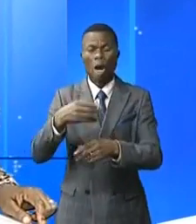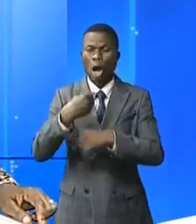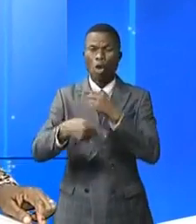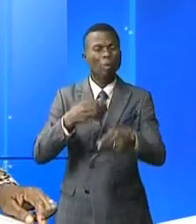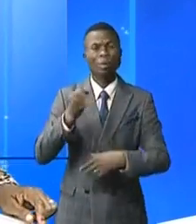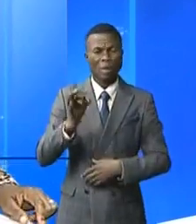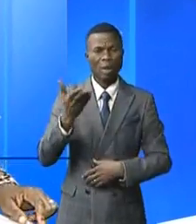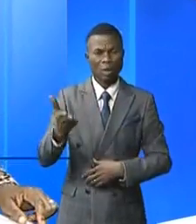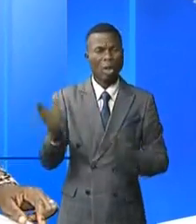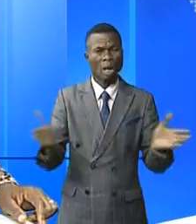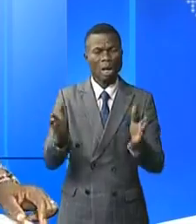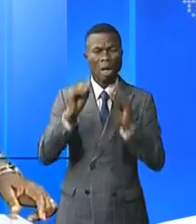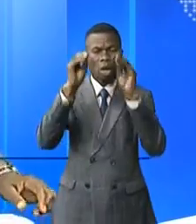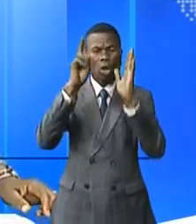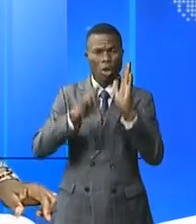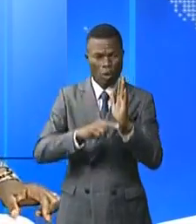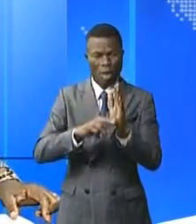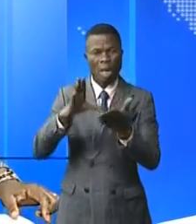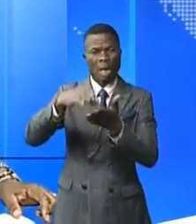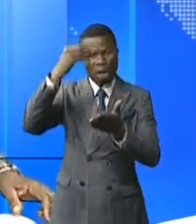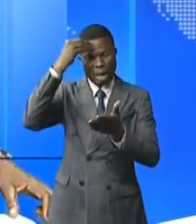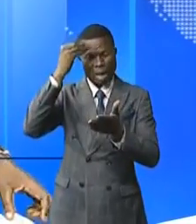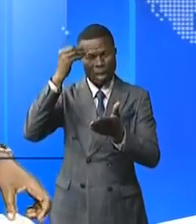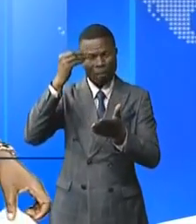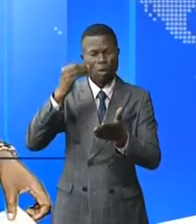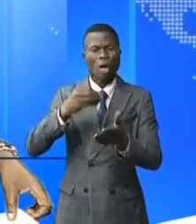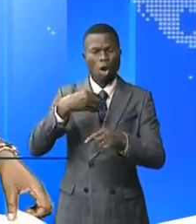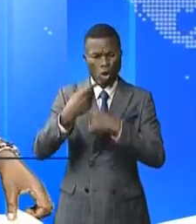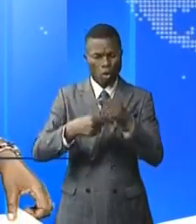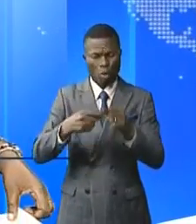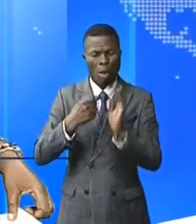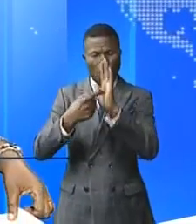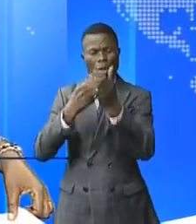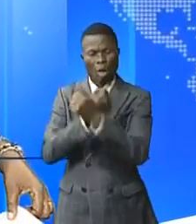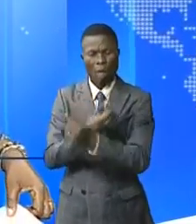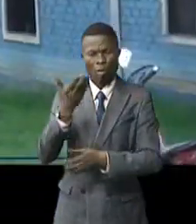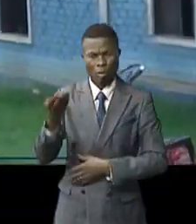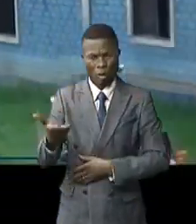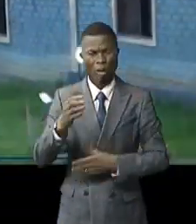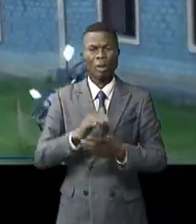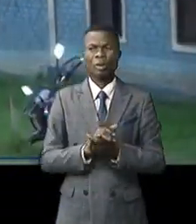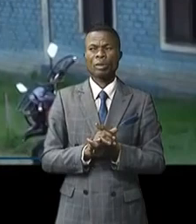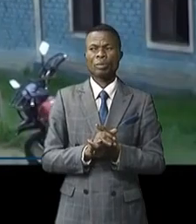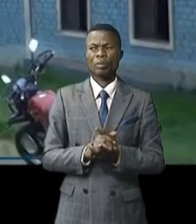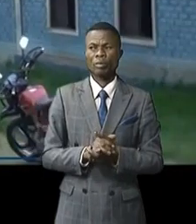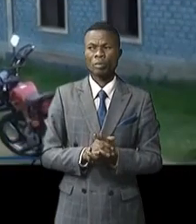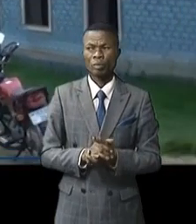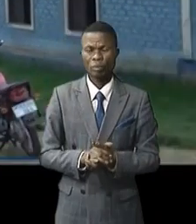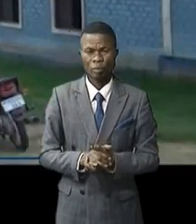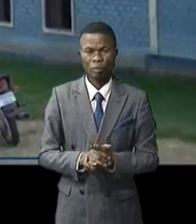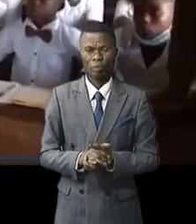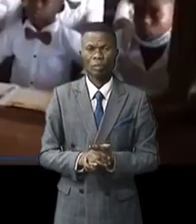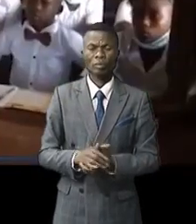cette reprise et encourage les enseignants et les élèves pour cet élan de patriotisme. L'Institut de